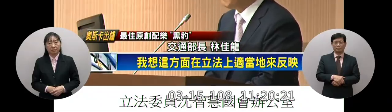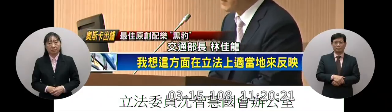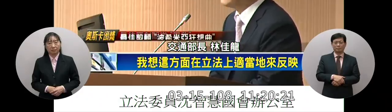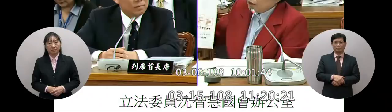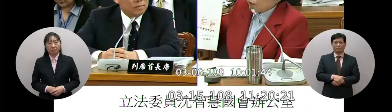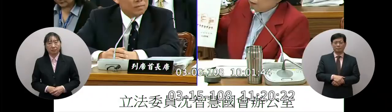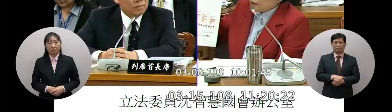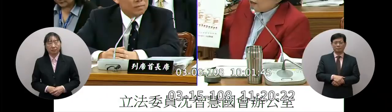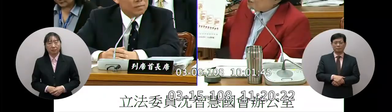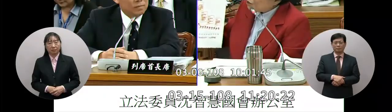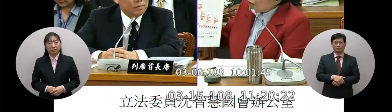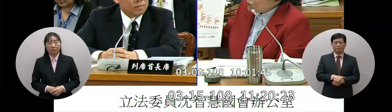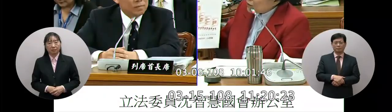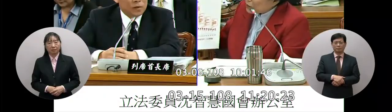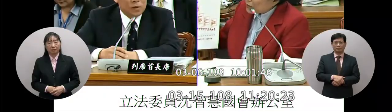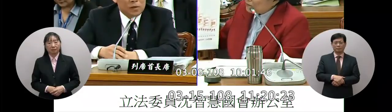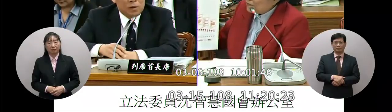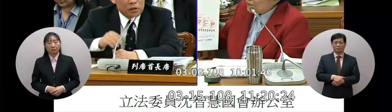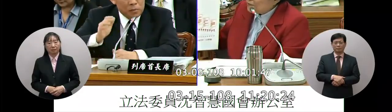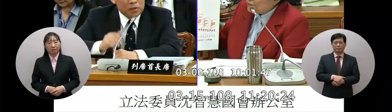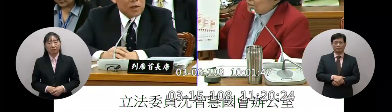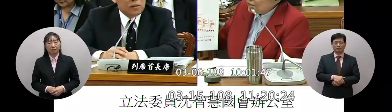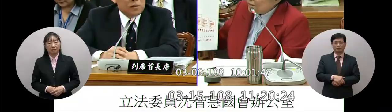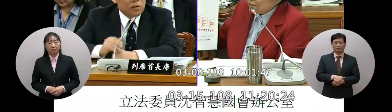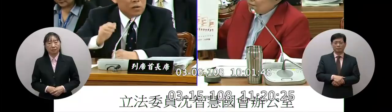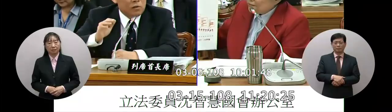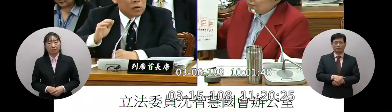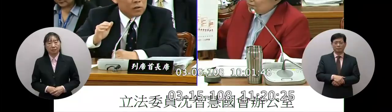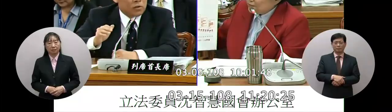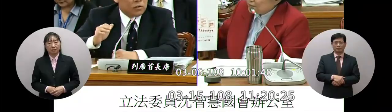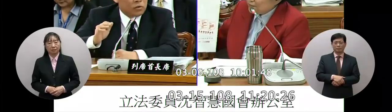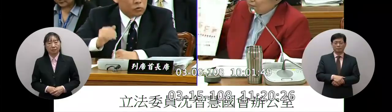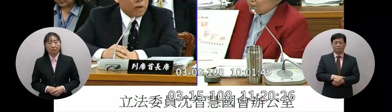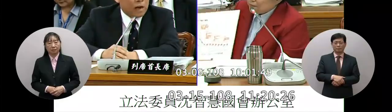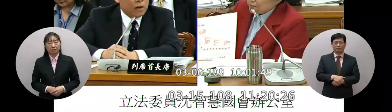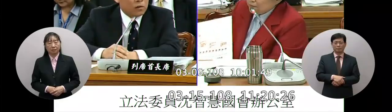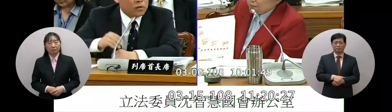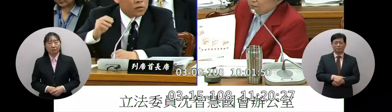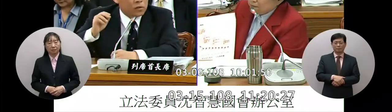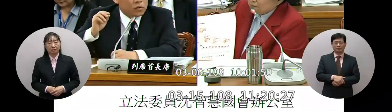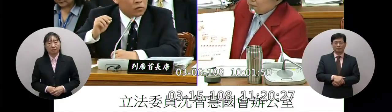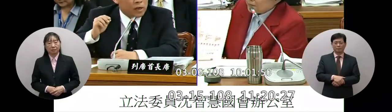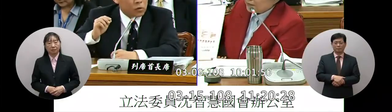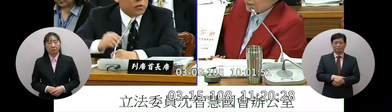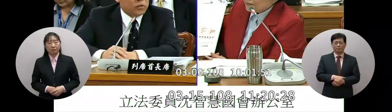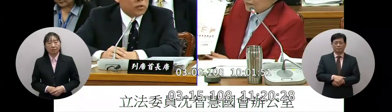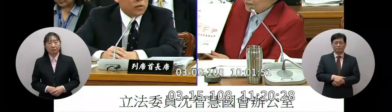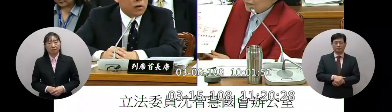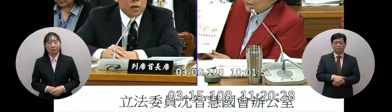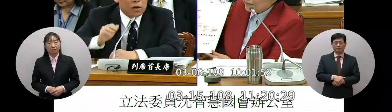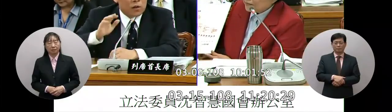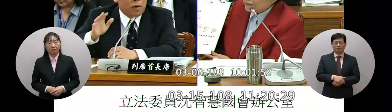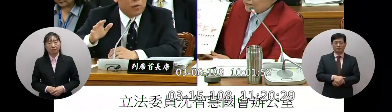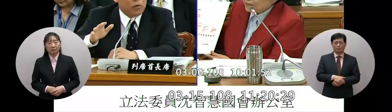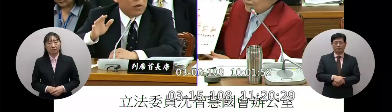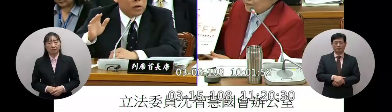當的來反應如果本期這樣來修法,你會反對嗎基本上只要能夠遏止酒駕甚至酒駕撞死